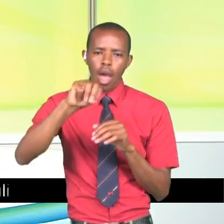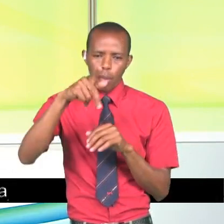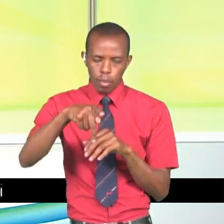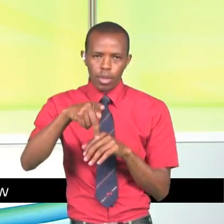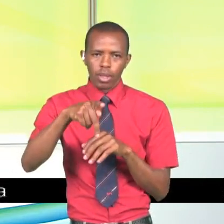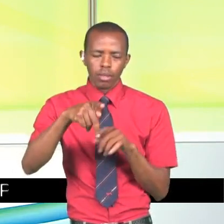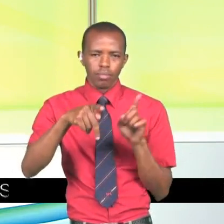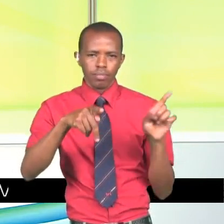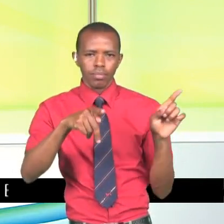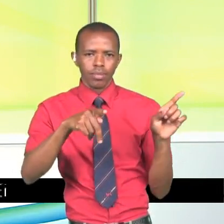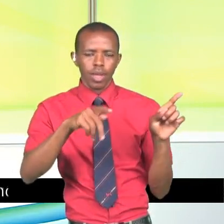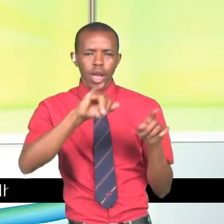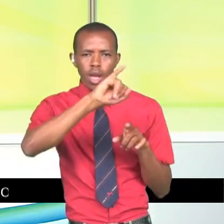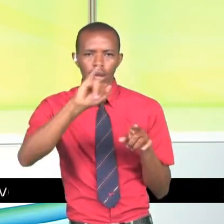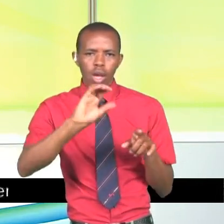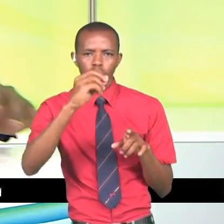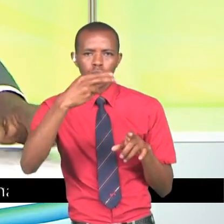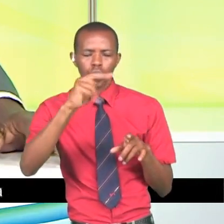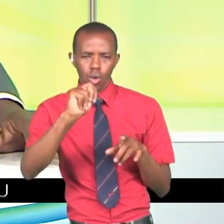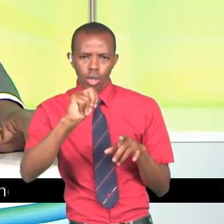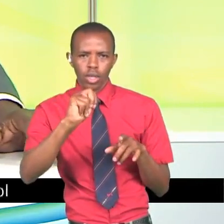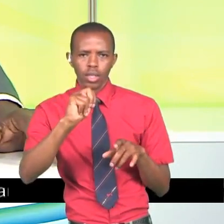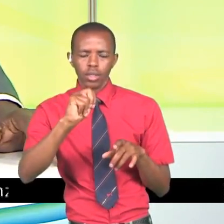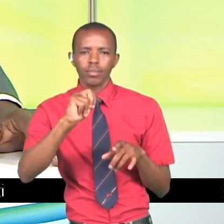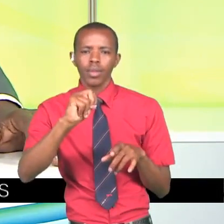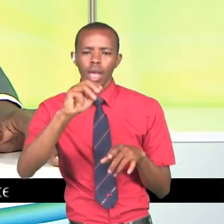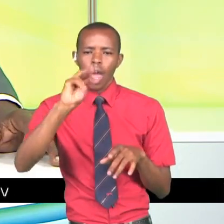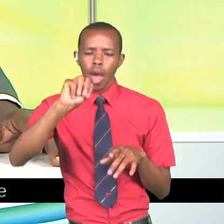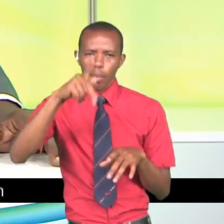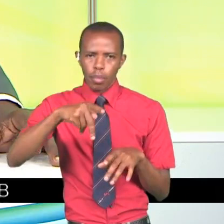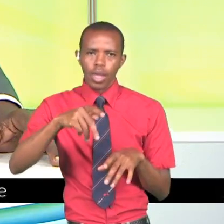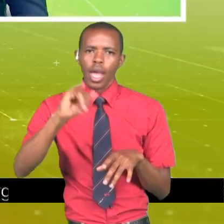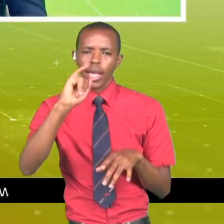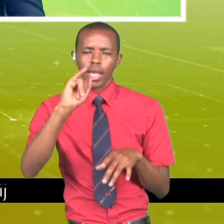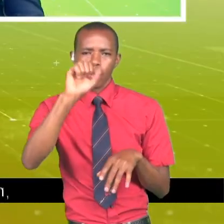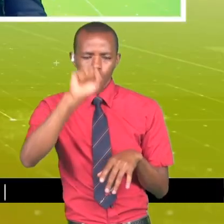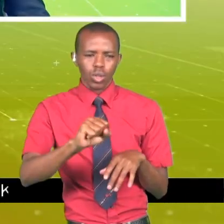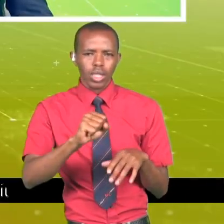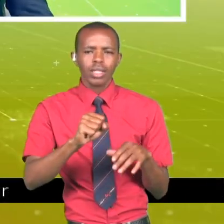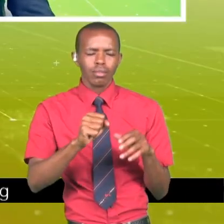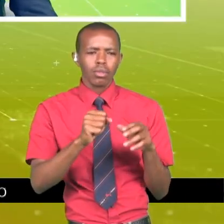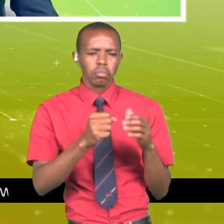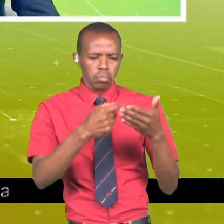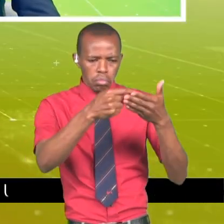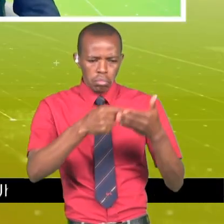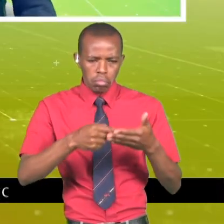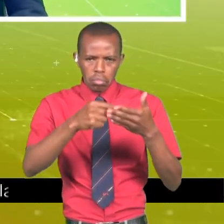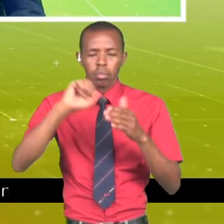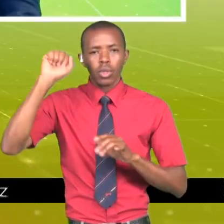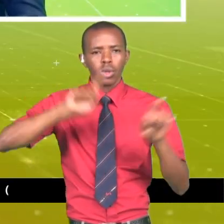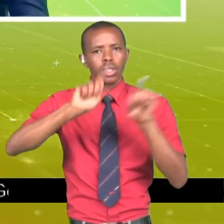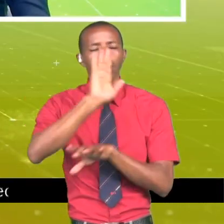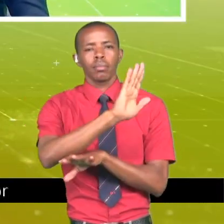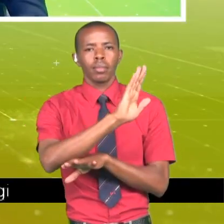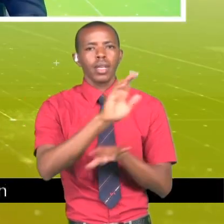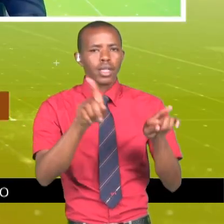Mwishimiwa huyu John Paul Mwirigi mbunge wa igembe. Kusini ndani ya studio. Kuchanganua mawili matatu. Kusiana safari yake ya kisiasa.